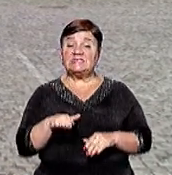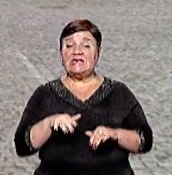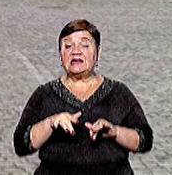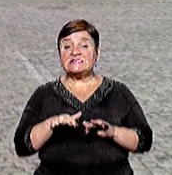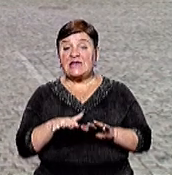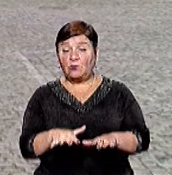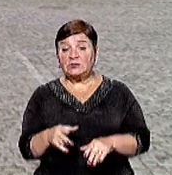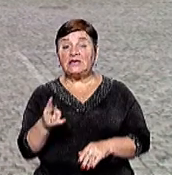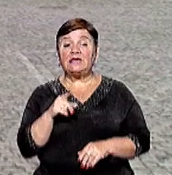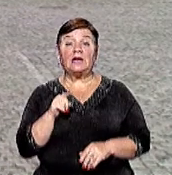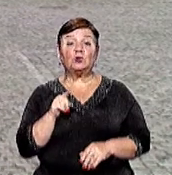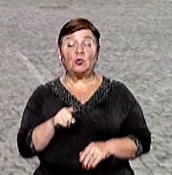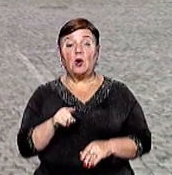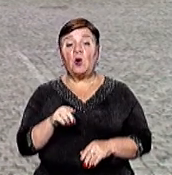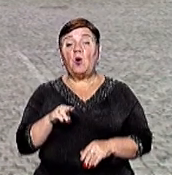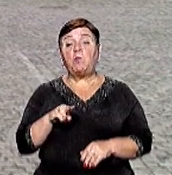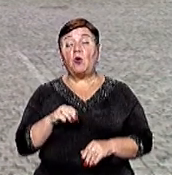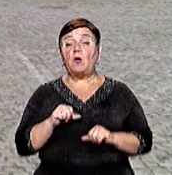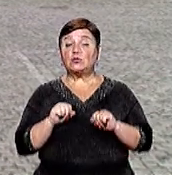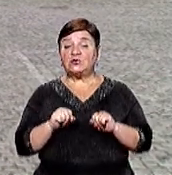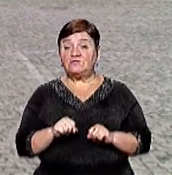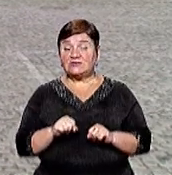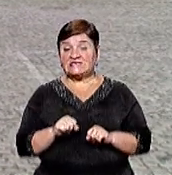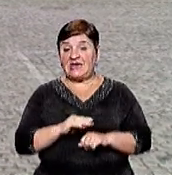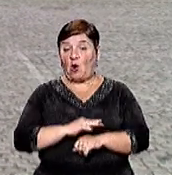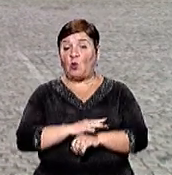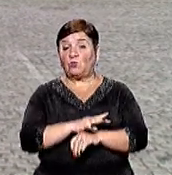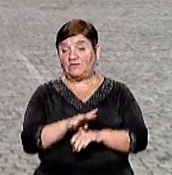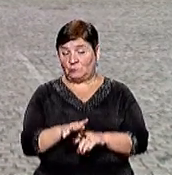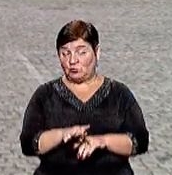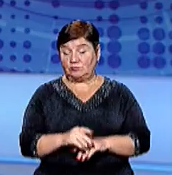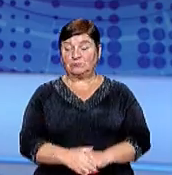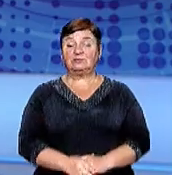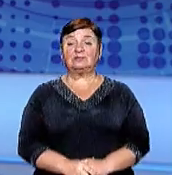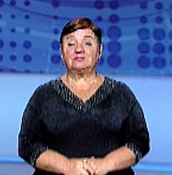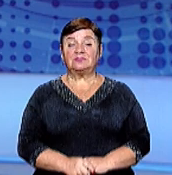для того, щоб унеможливити поширення цього вірусу на території Закарпатської області